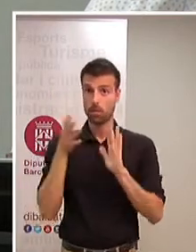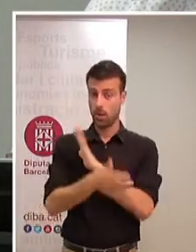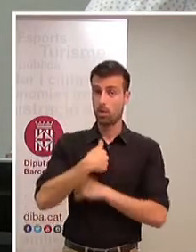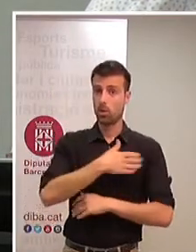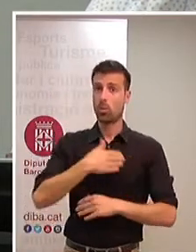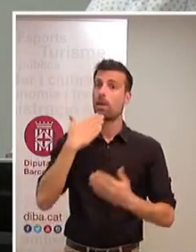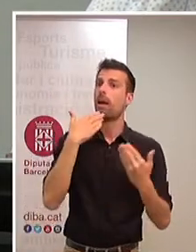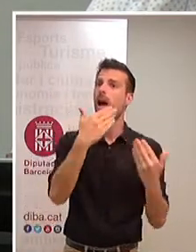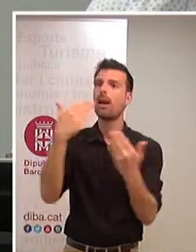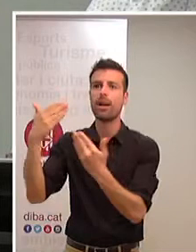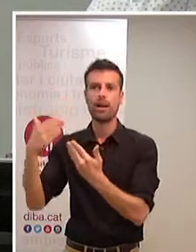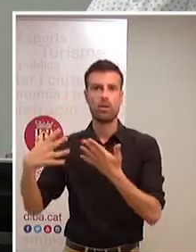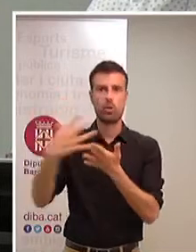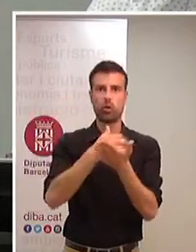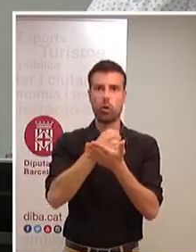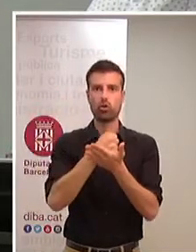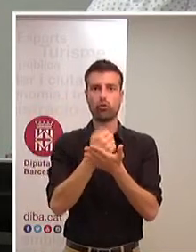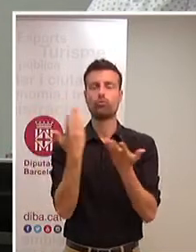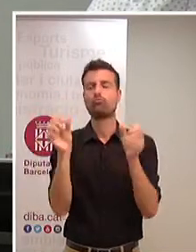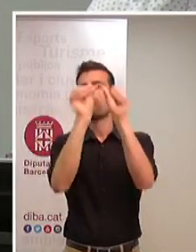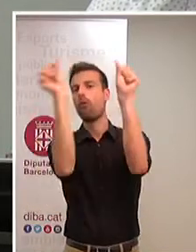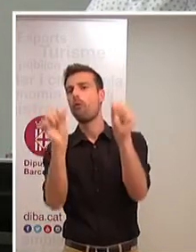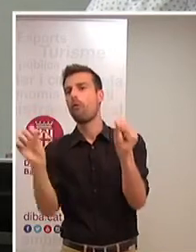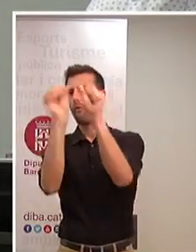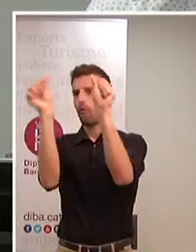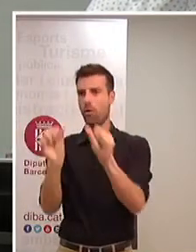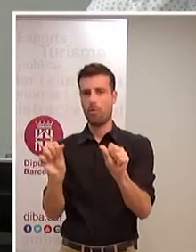molt el to molt